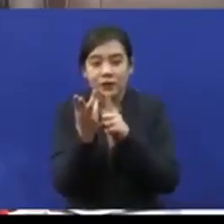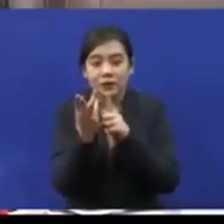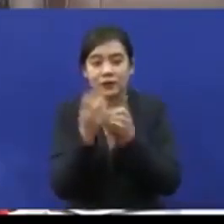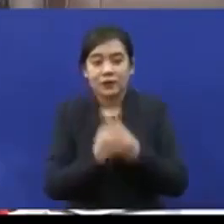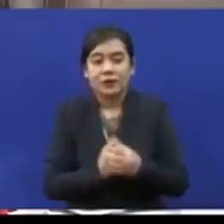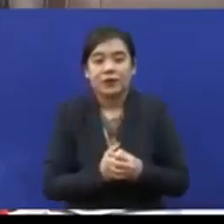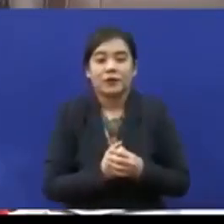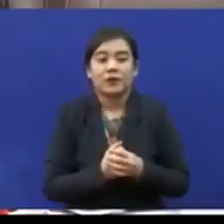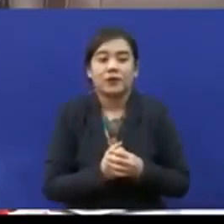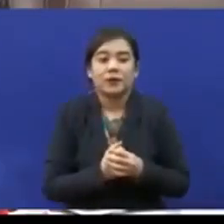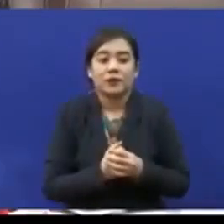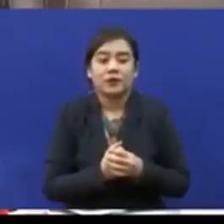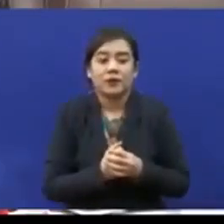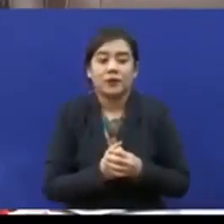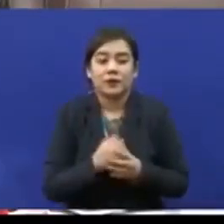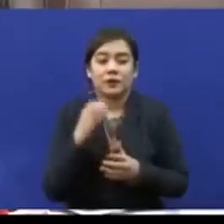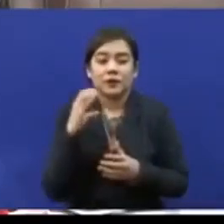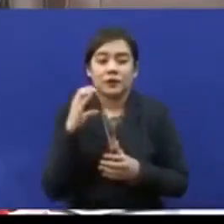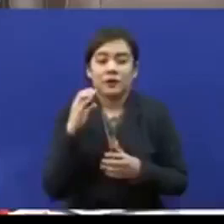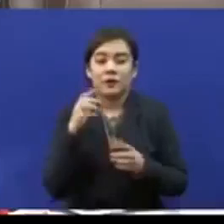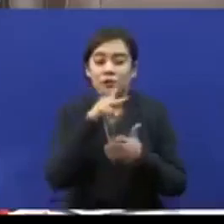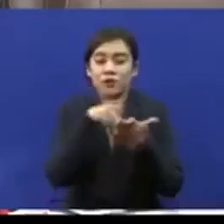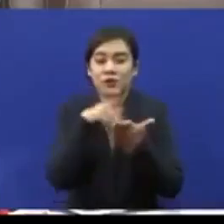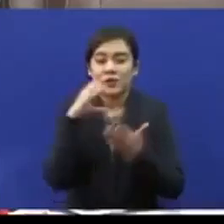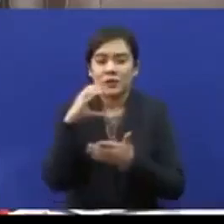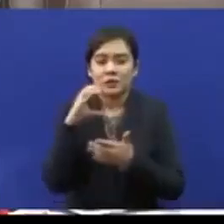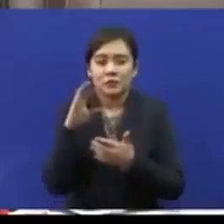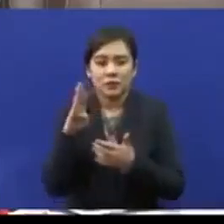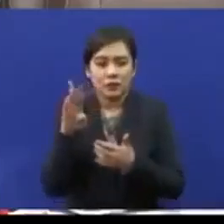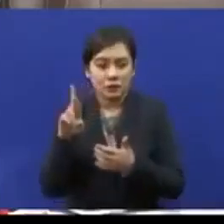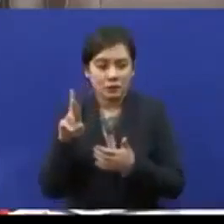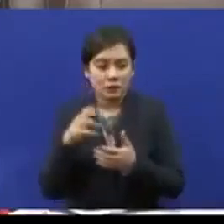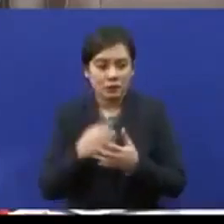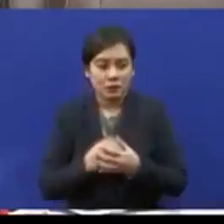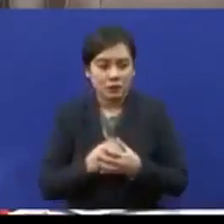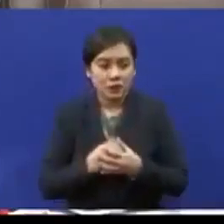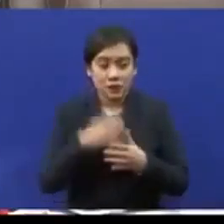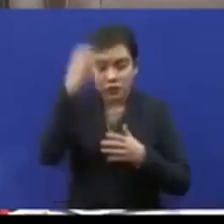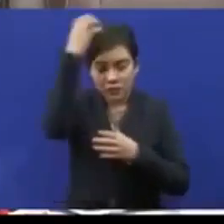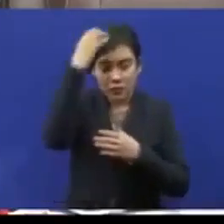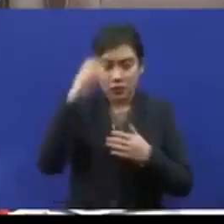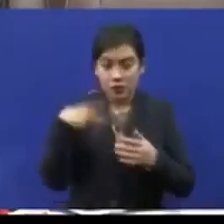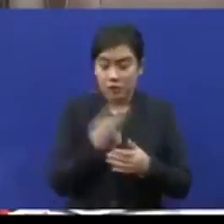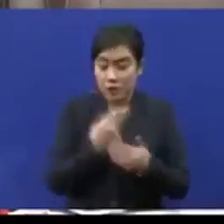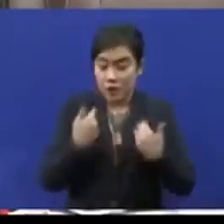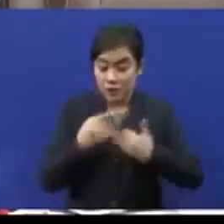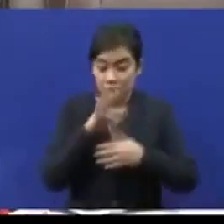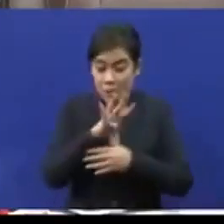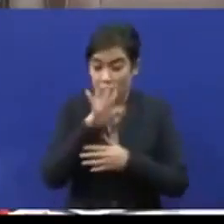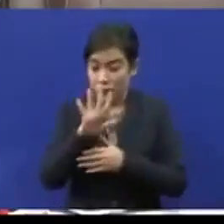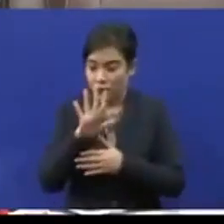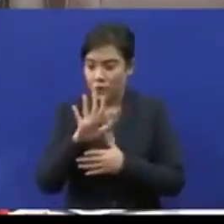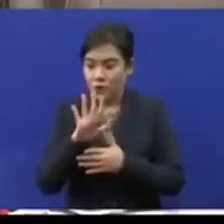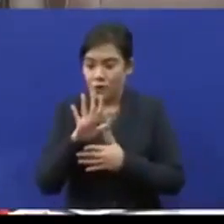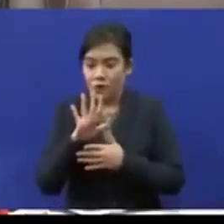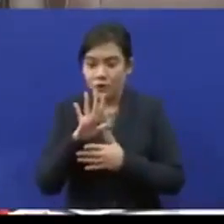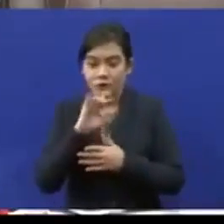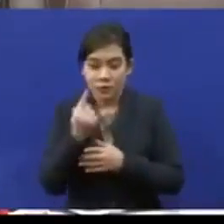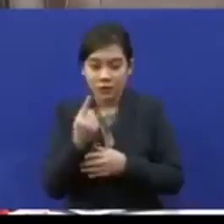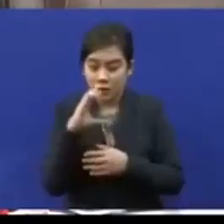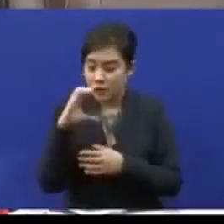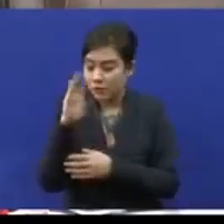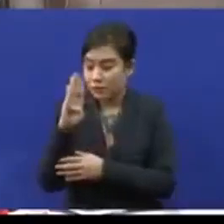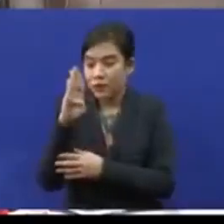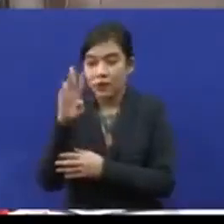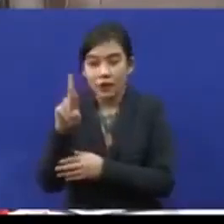Rehabitulation CBR pusat CBR. Di Selangor kita ada 45 buah sahaja CBR.